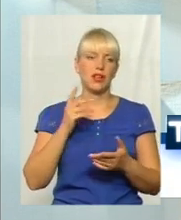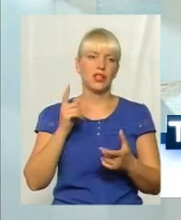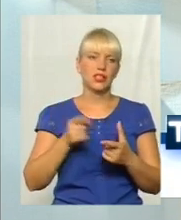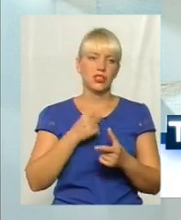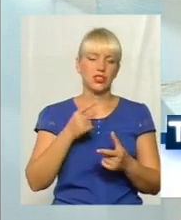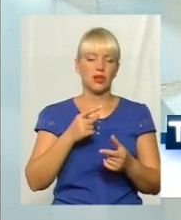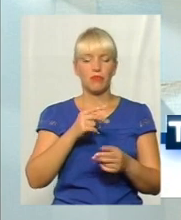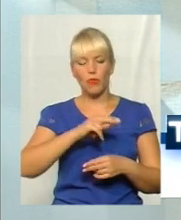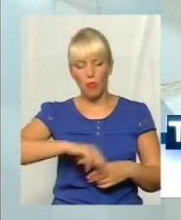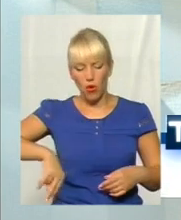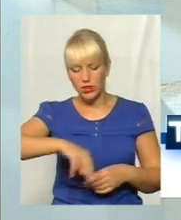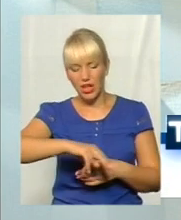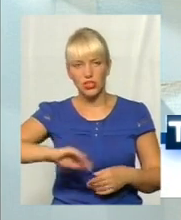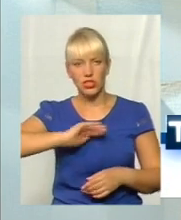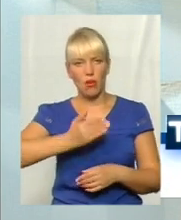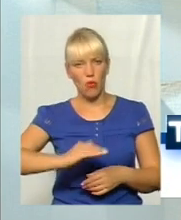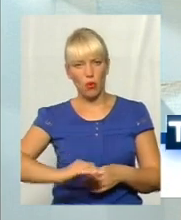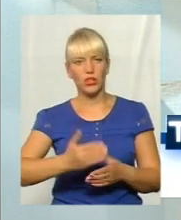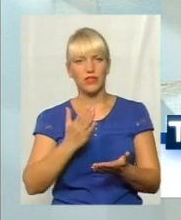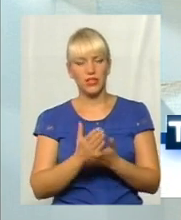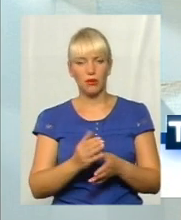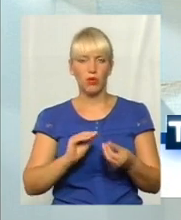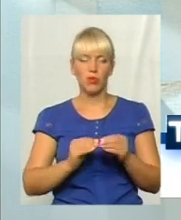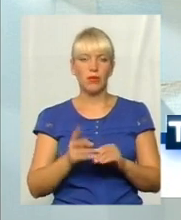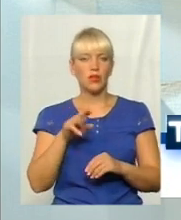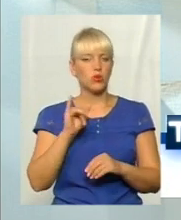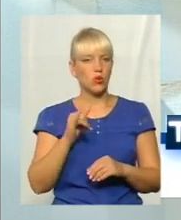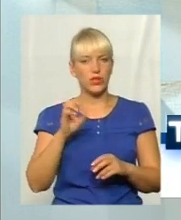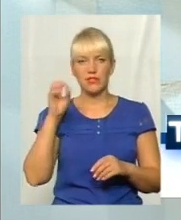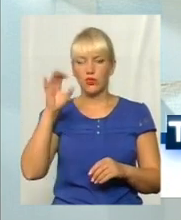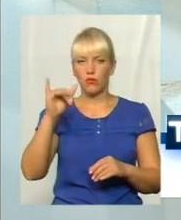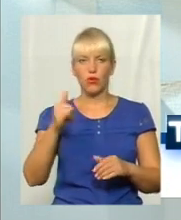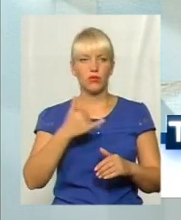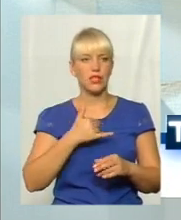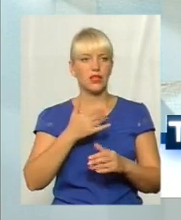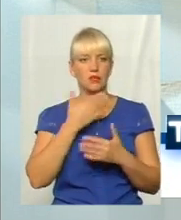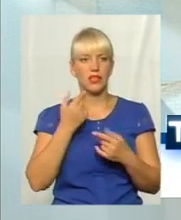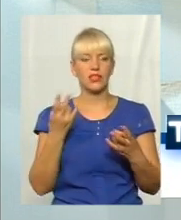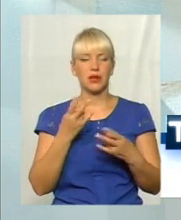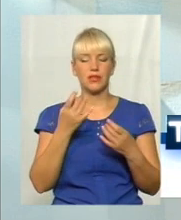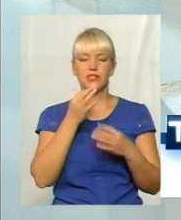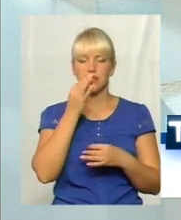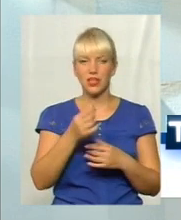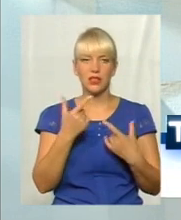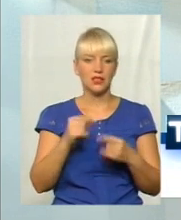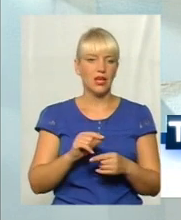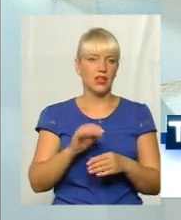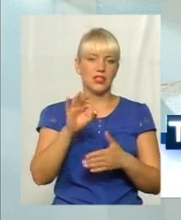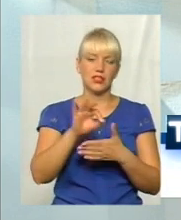з позначенням порогів маємо проблеми, то світлофорами ні, варто тільки сказати, де потрібно, і